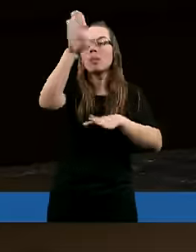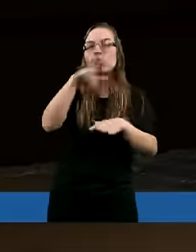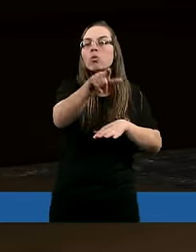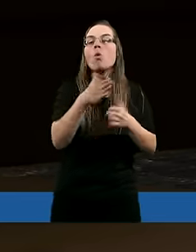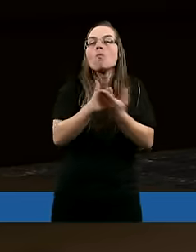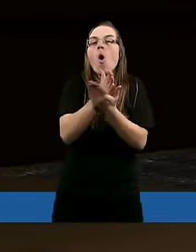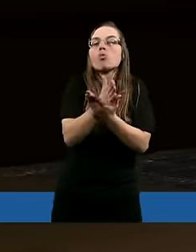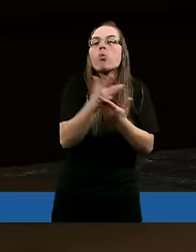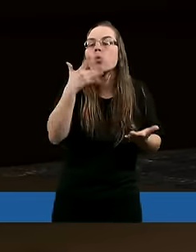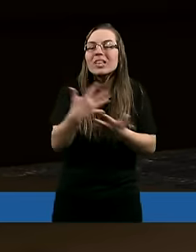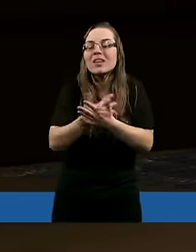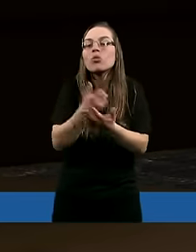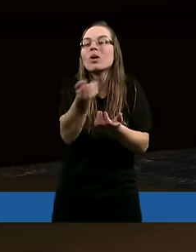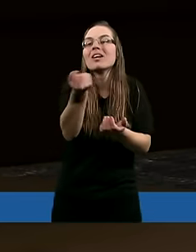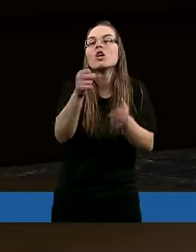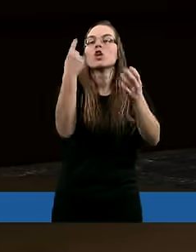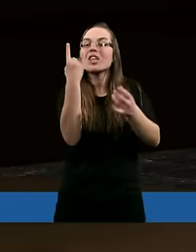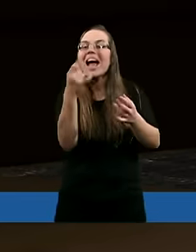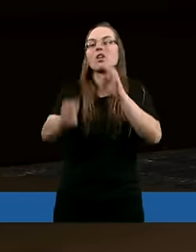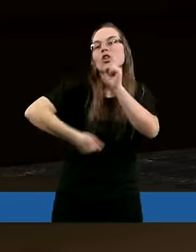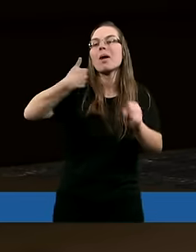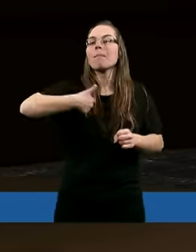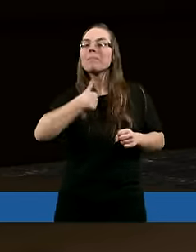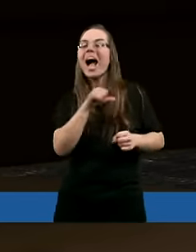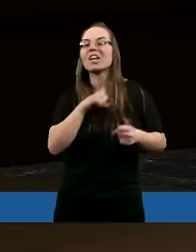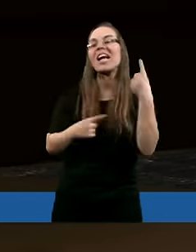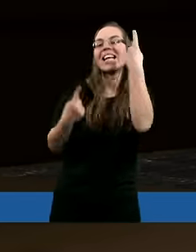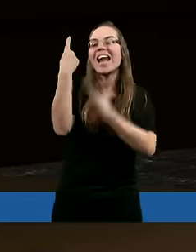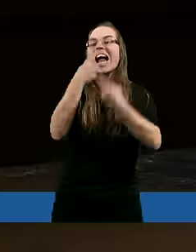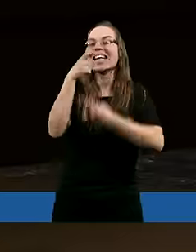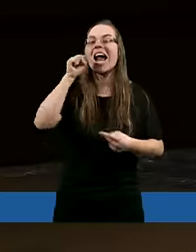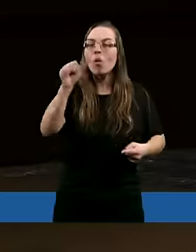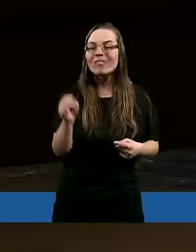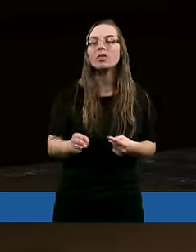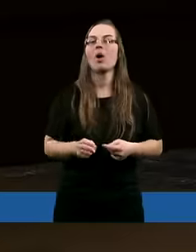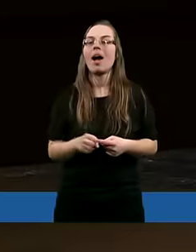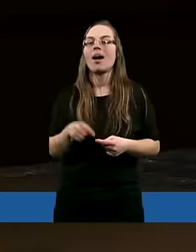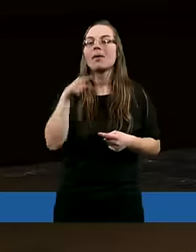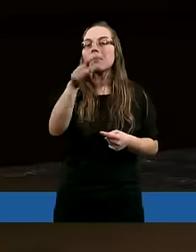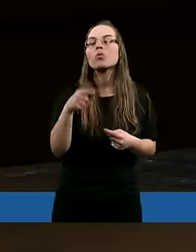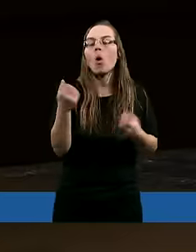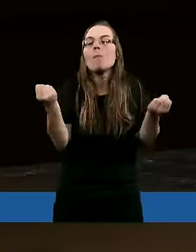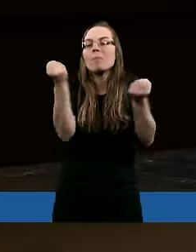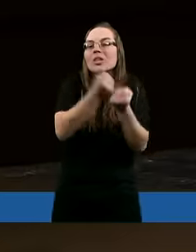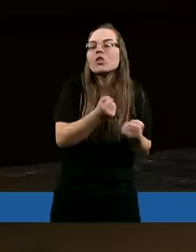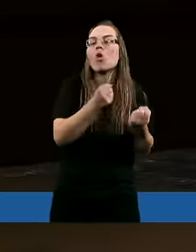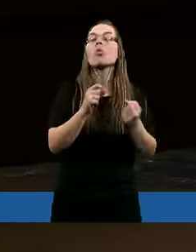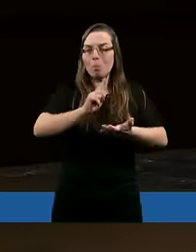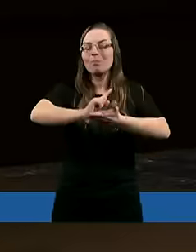Bóg użył dziecka do mnie, abym się zastanowiła. i to przyniosło